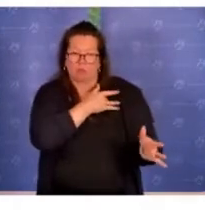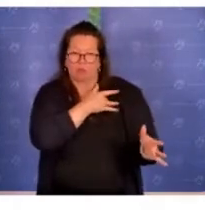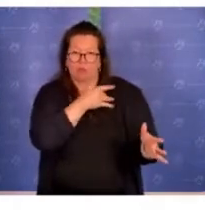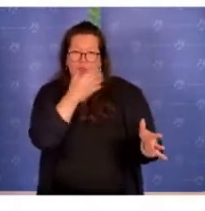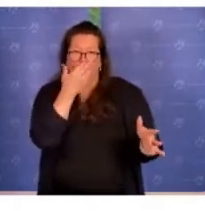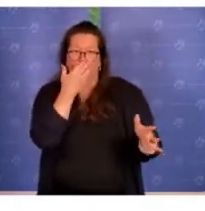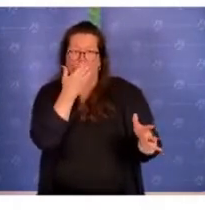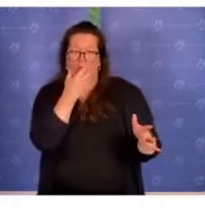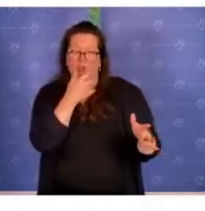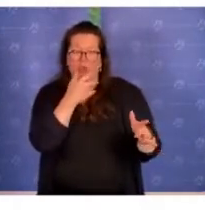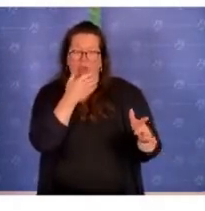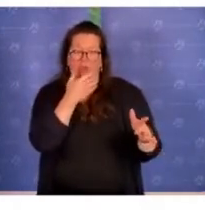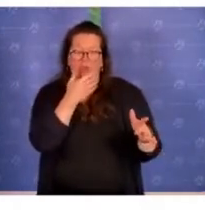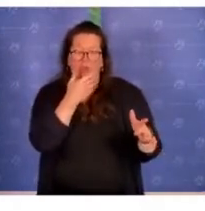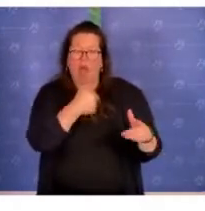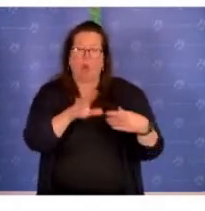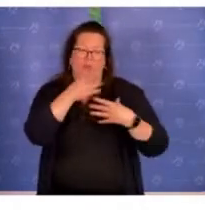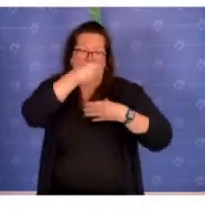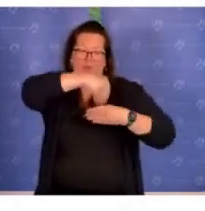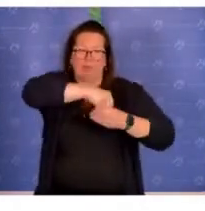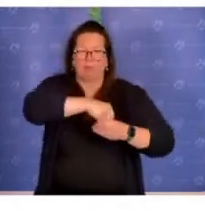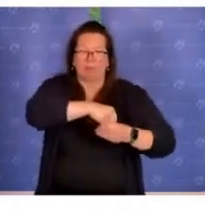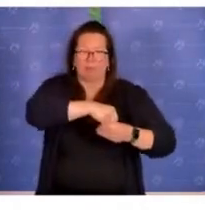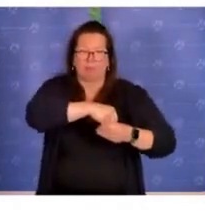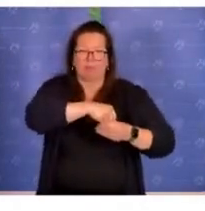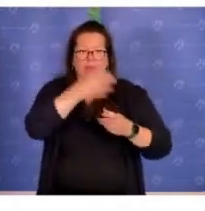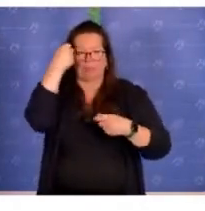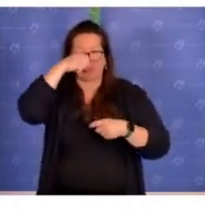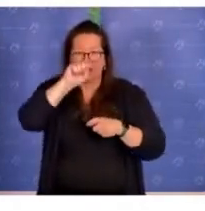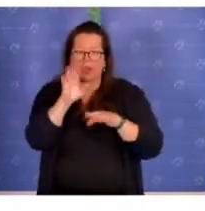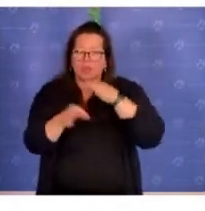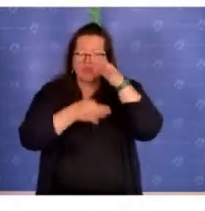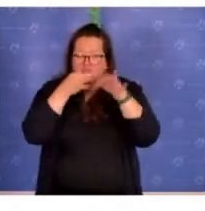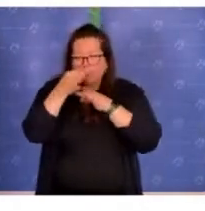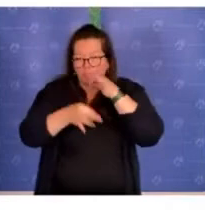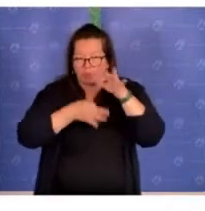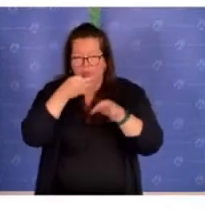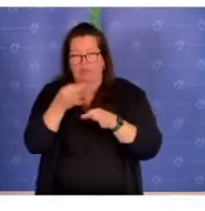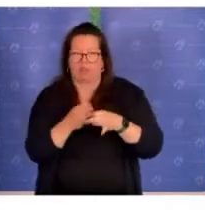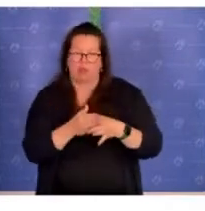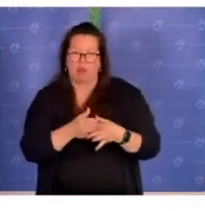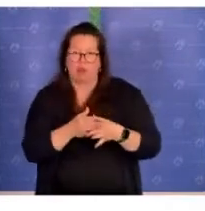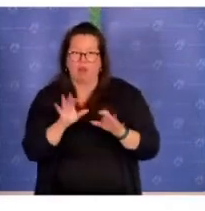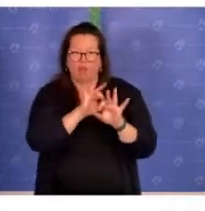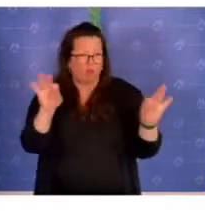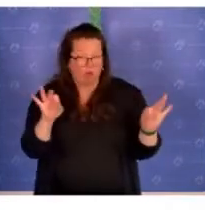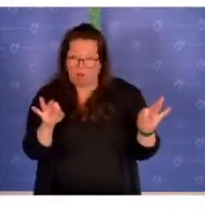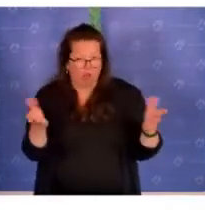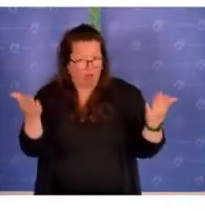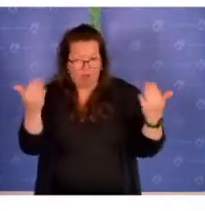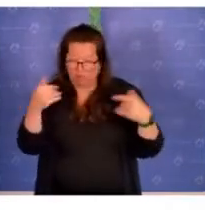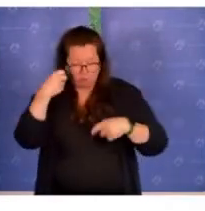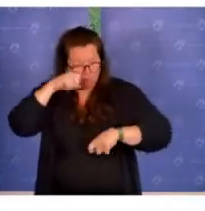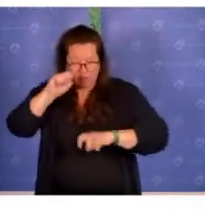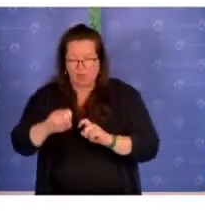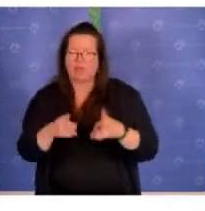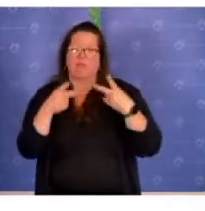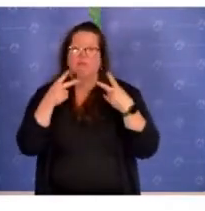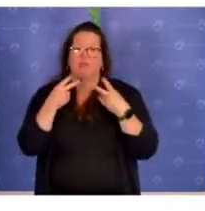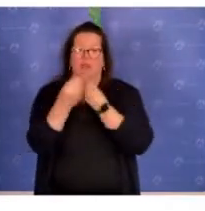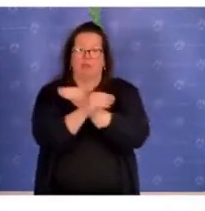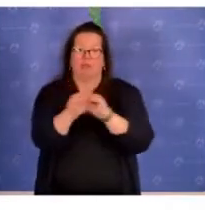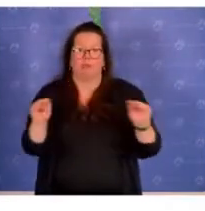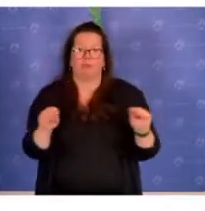weniger intensiv involviert. Es ist, das ist auch eine Berliner Spezifik, die vielleicht für alle, die nicht aus Berlin kommen, auch wichtig zu